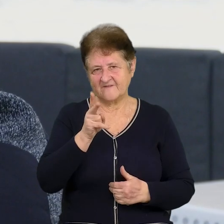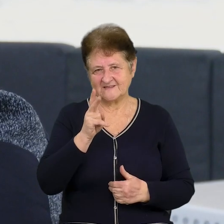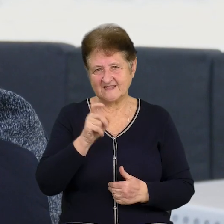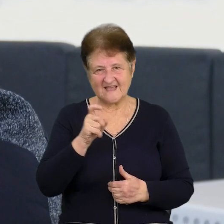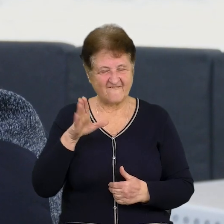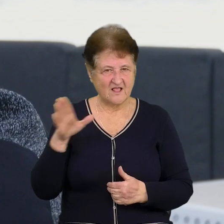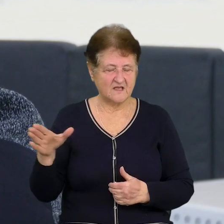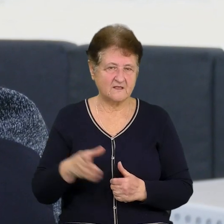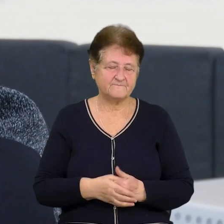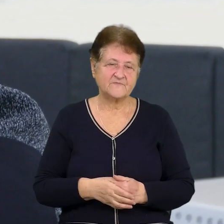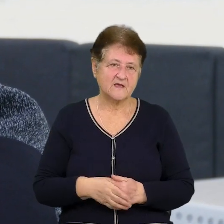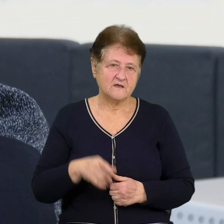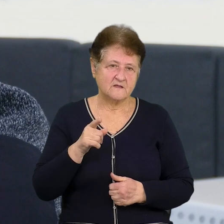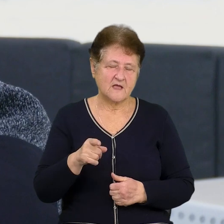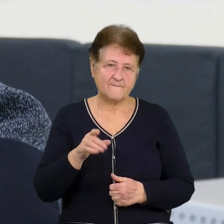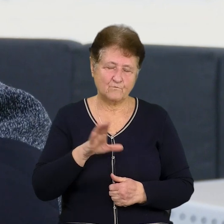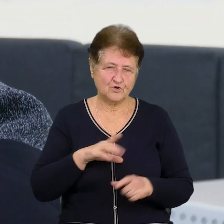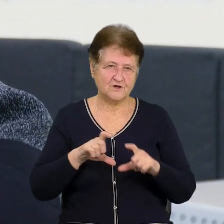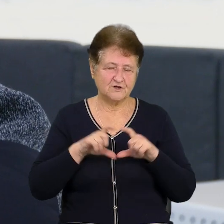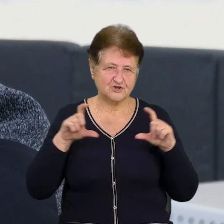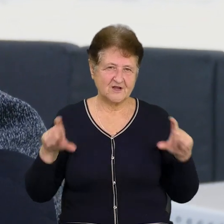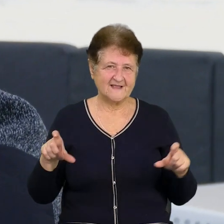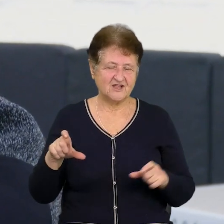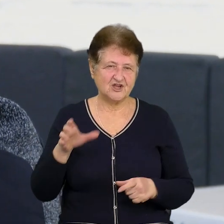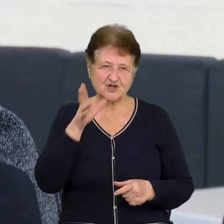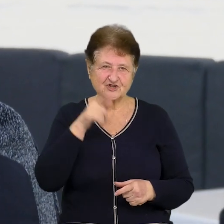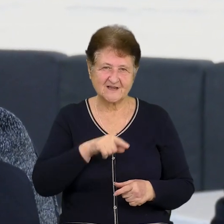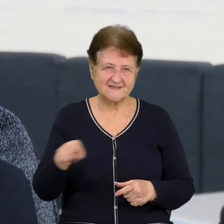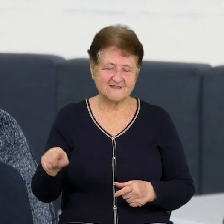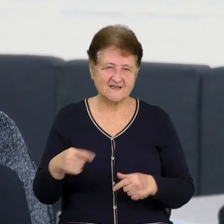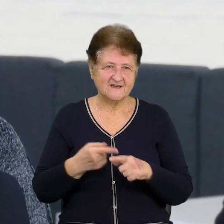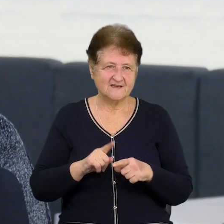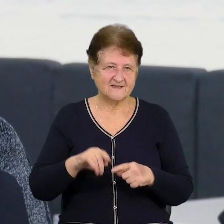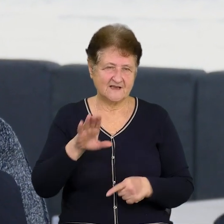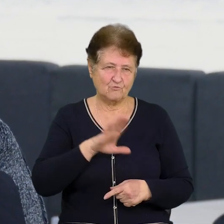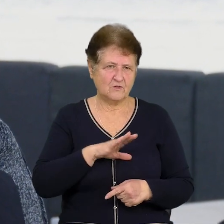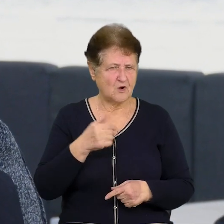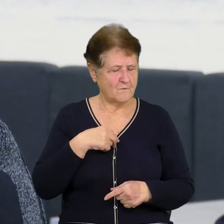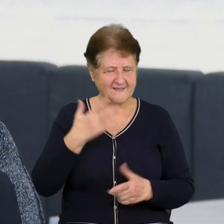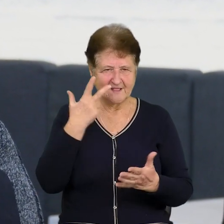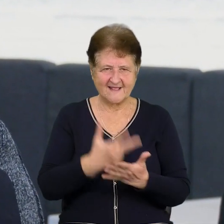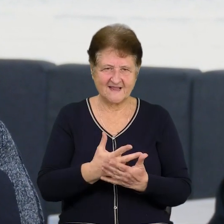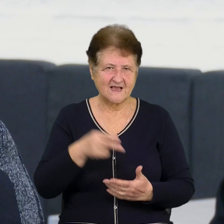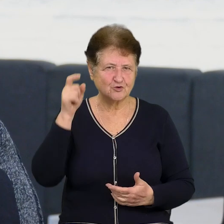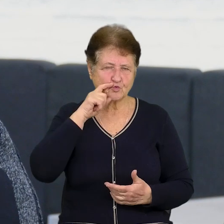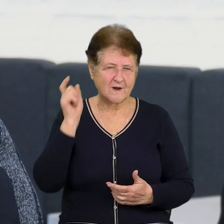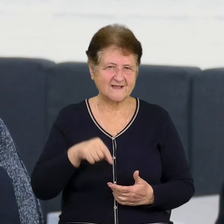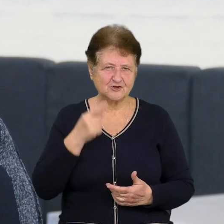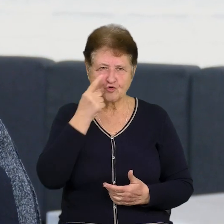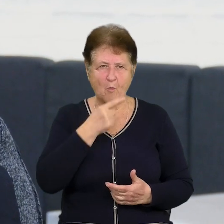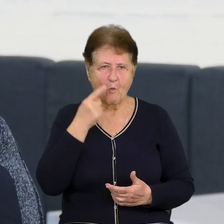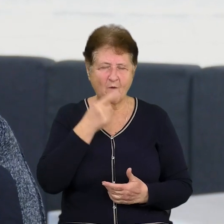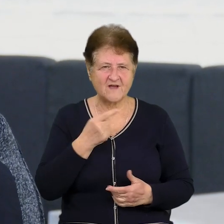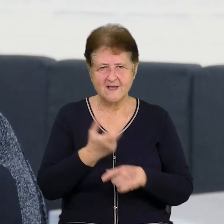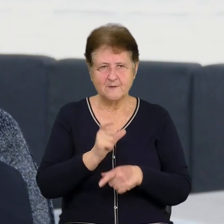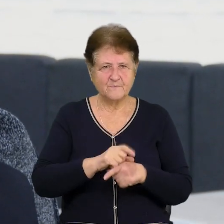Диктанти взагалі були це ще в шкільні часи і в мене там була така тверда трійка з українською мовою. Тому що я більше